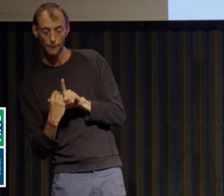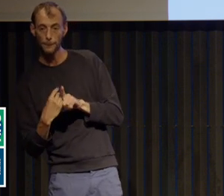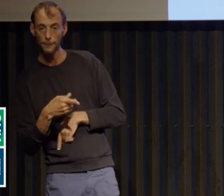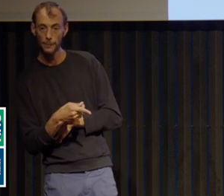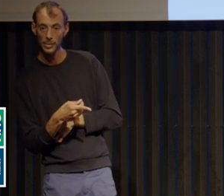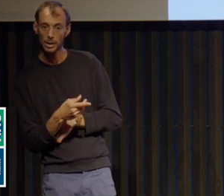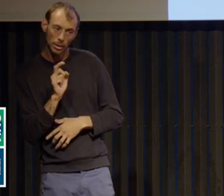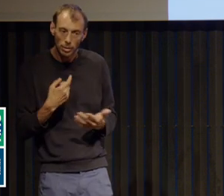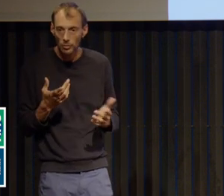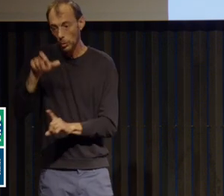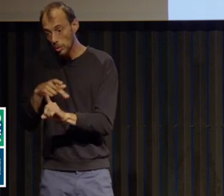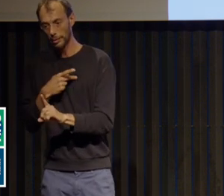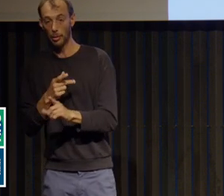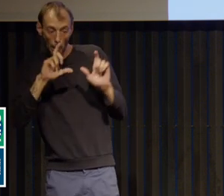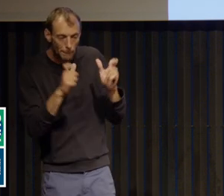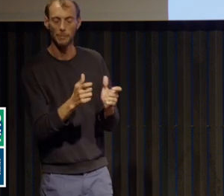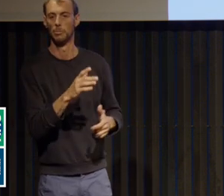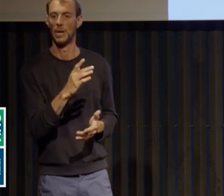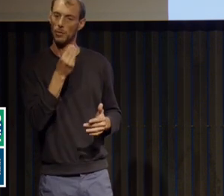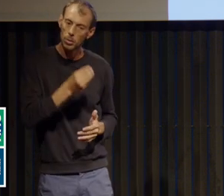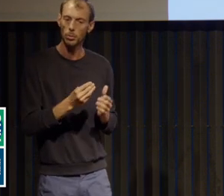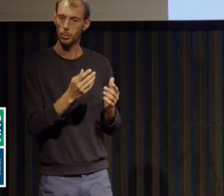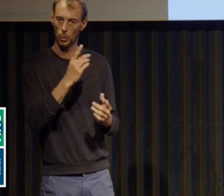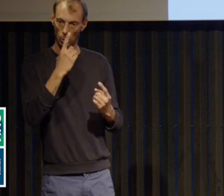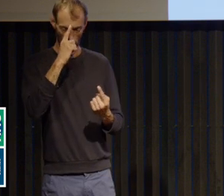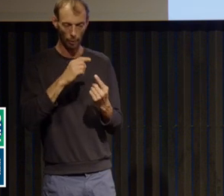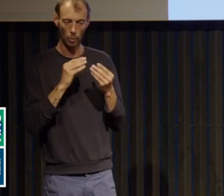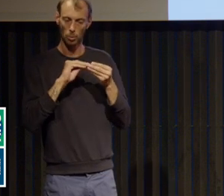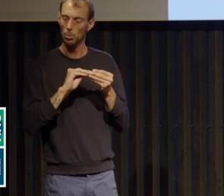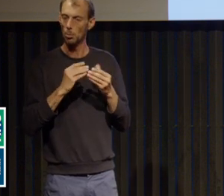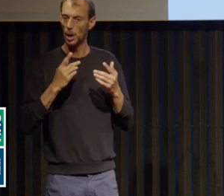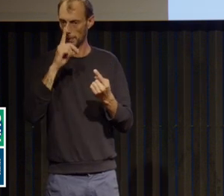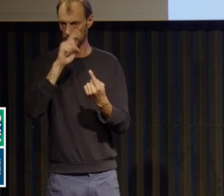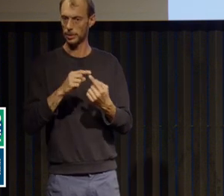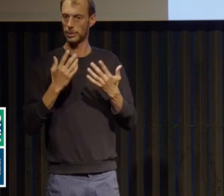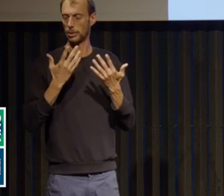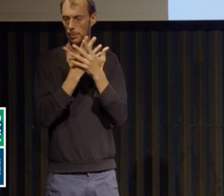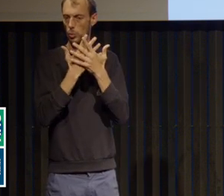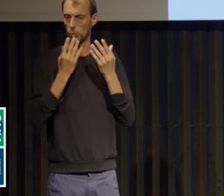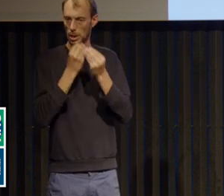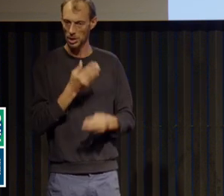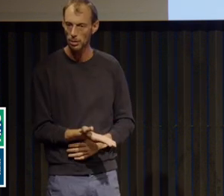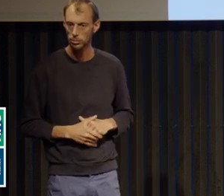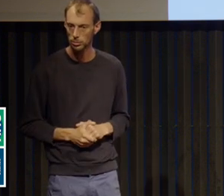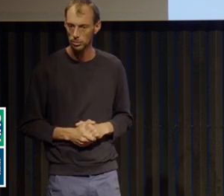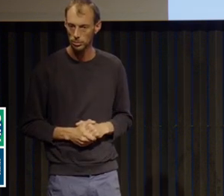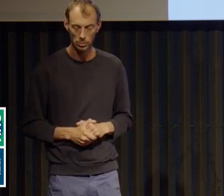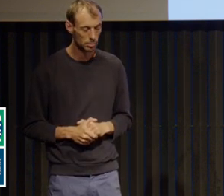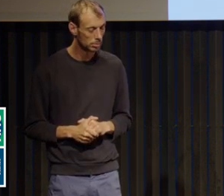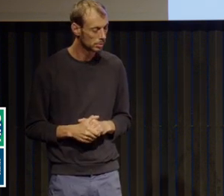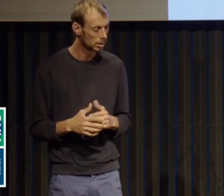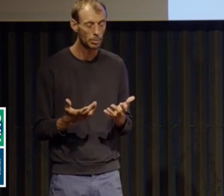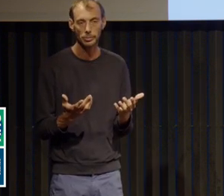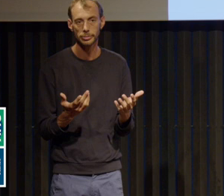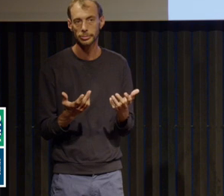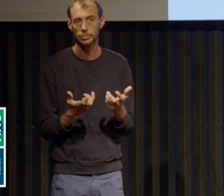Il faut savoir aussi que parfois, les demandes accrues de consultation vont répondre à un phénomène médiatique. Par exemple, quand ça remonte déjà quand